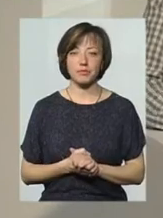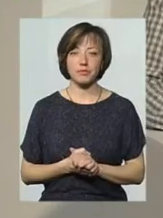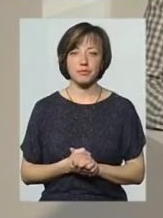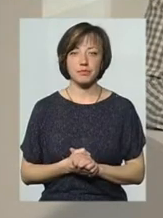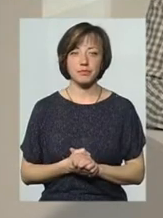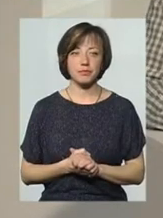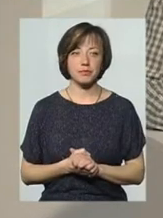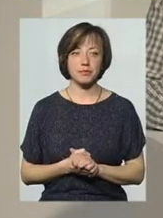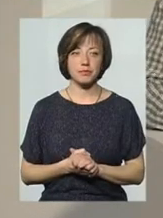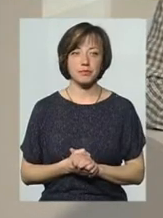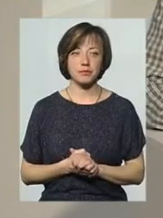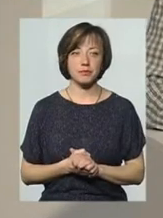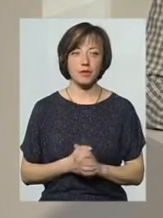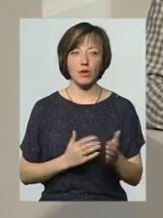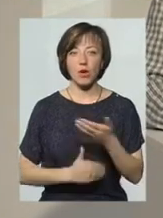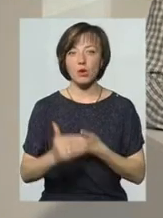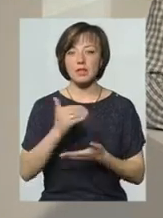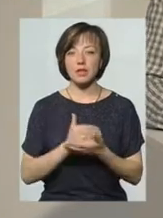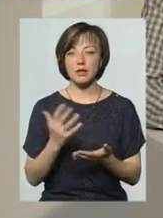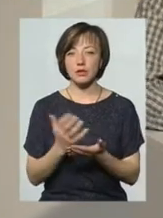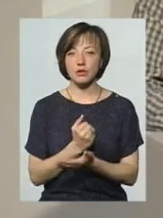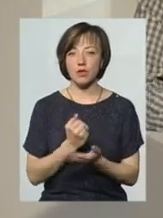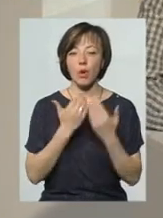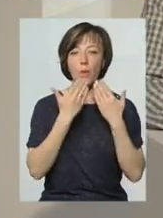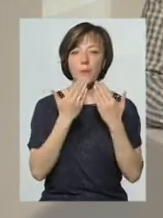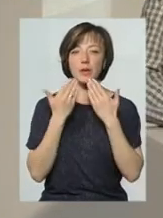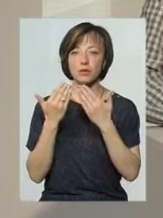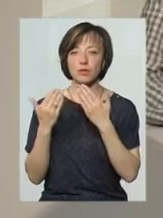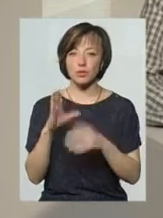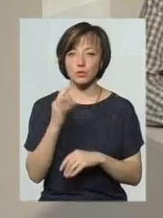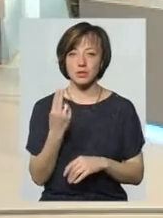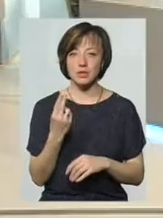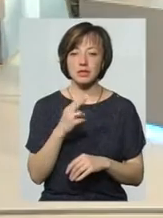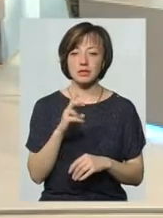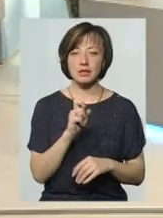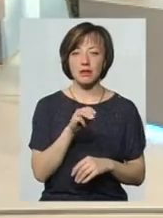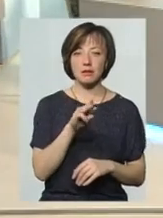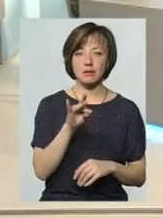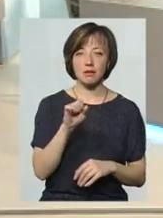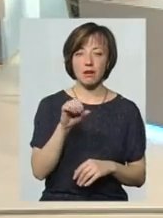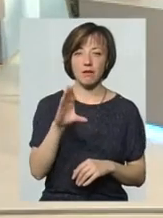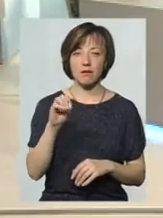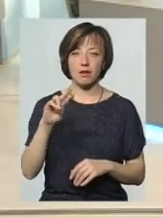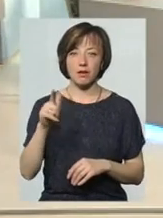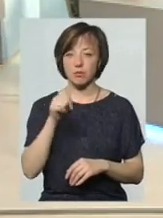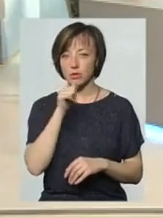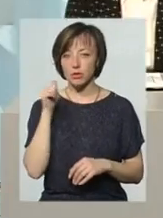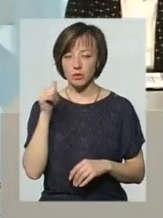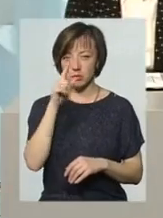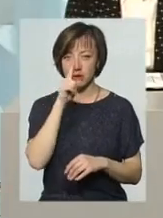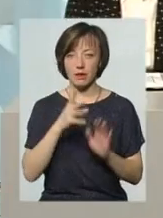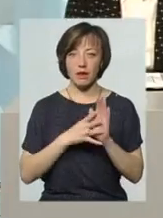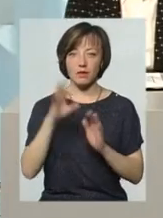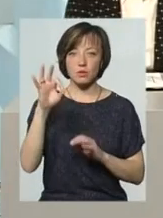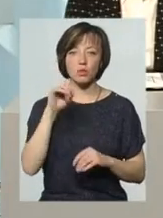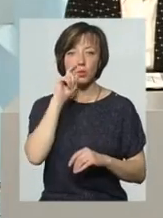Є от останній, знайшов такі соціологічне опитування. Затравлені краси минулий місяць. Лише 9%